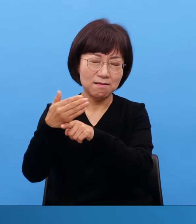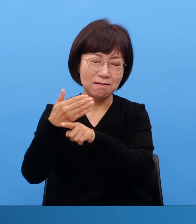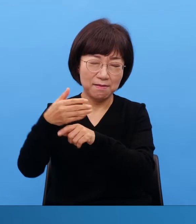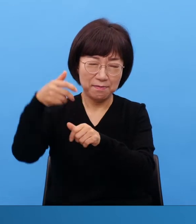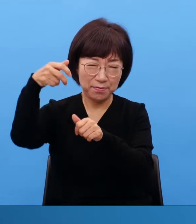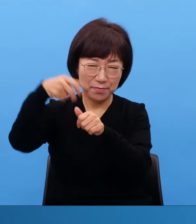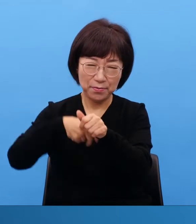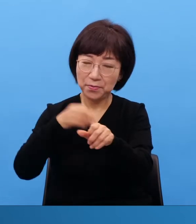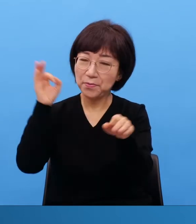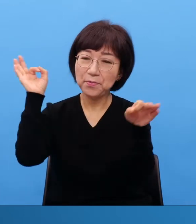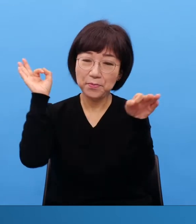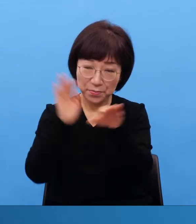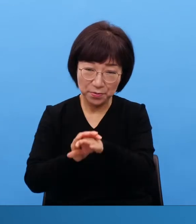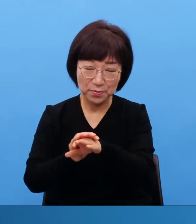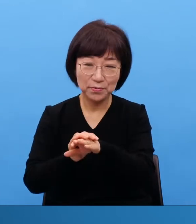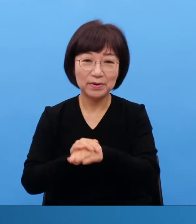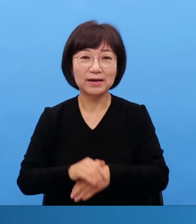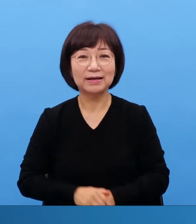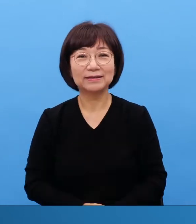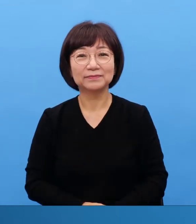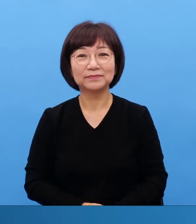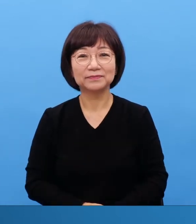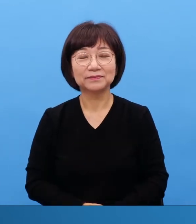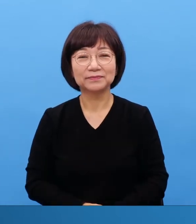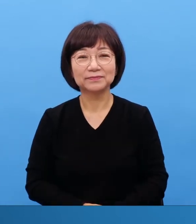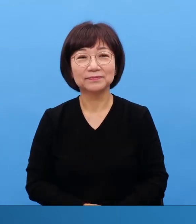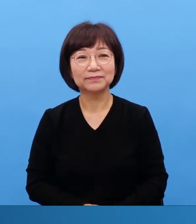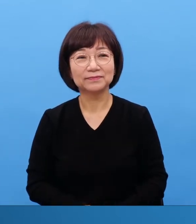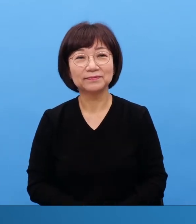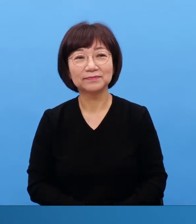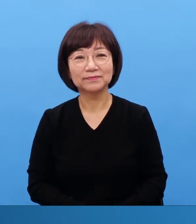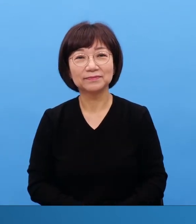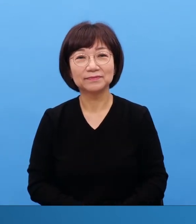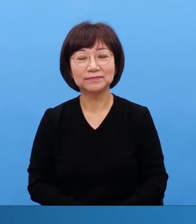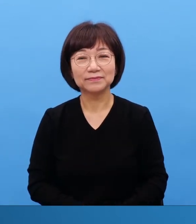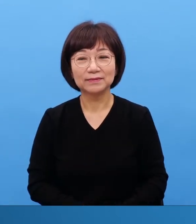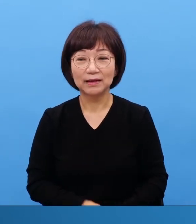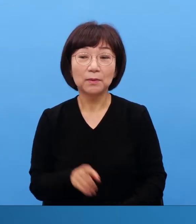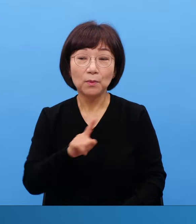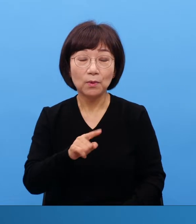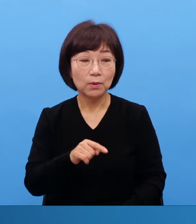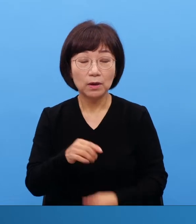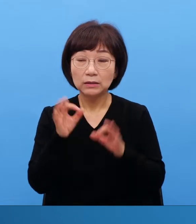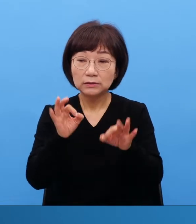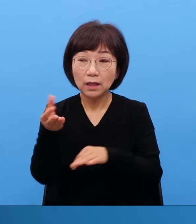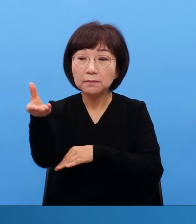경제 시스템을 볼 때는 빚을 내가 한 거나 현찰을 낸 거나 같은 거예요.